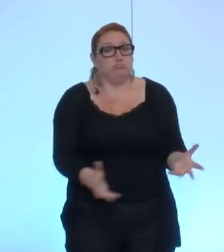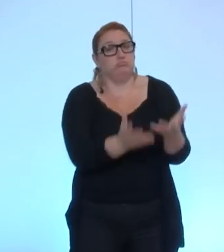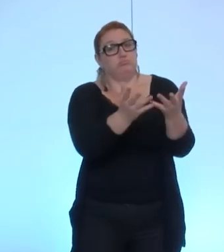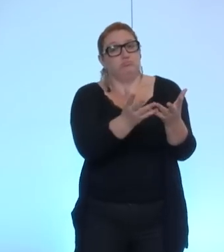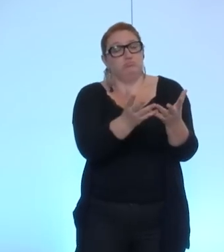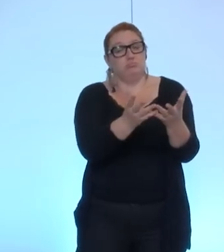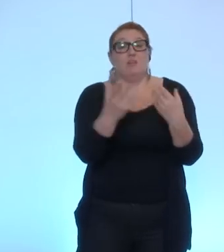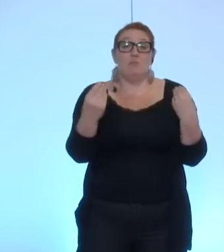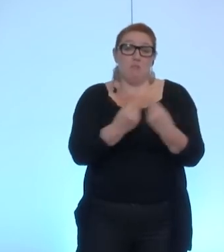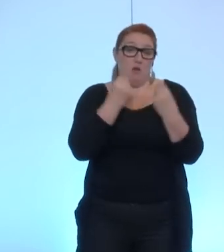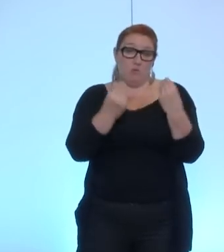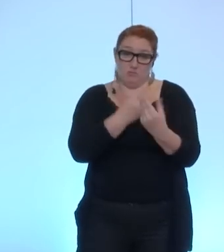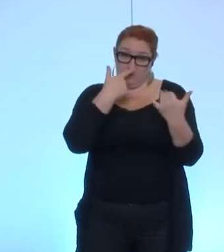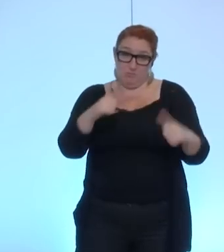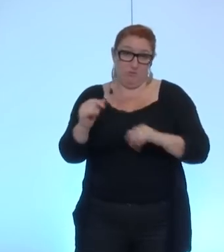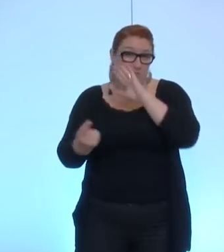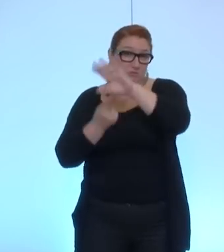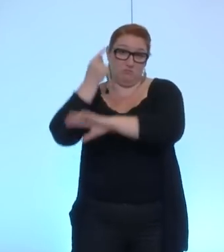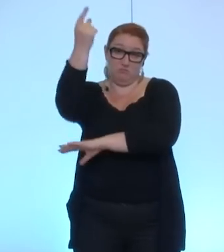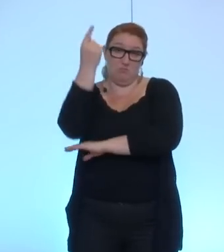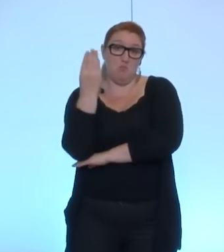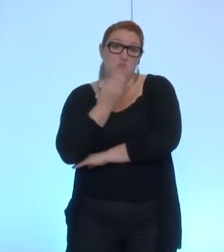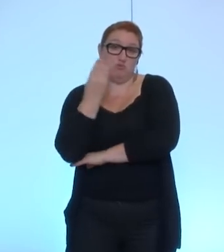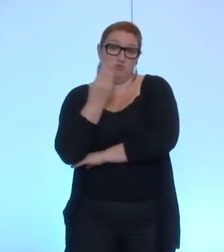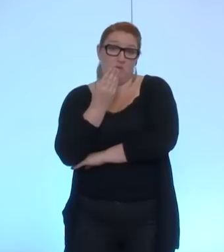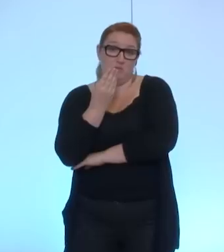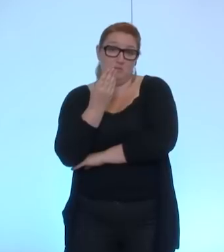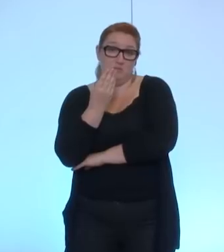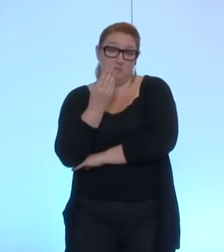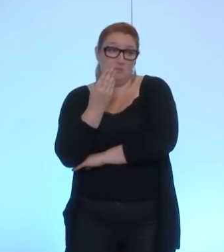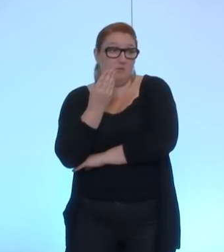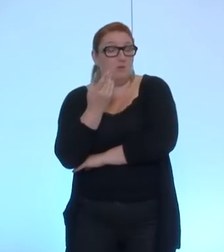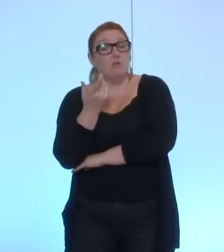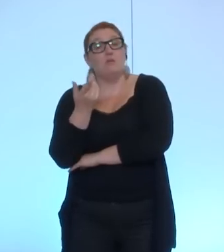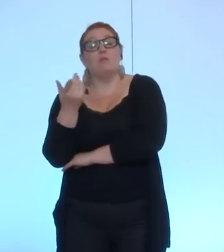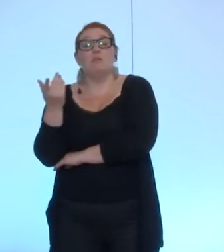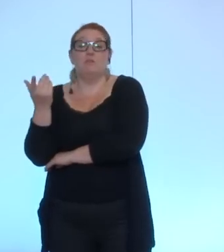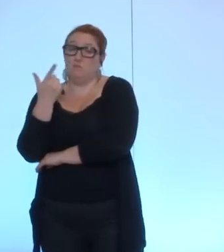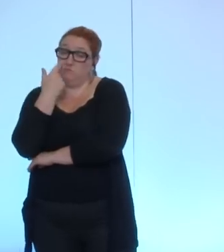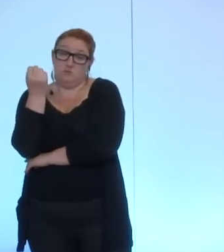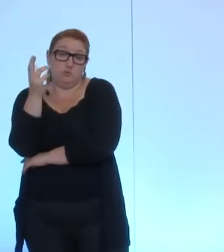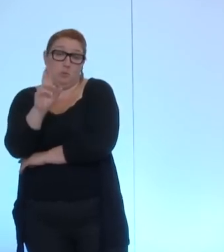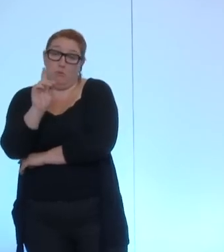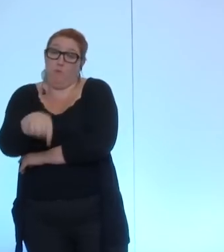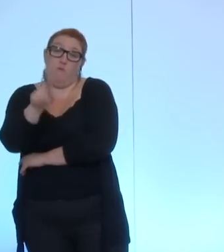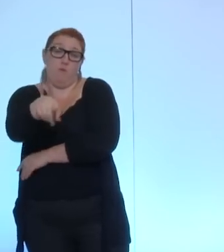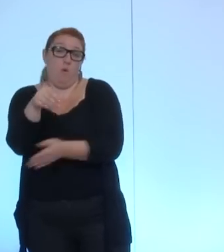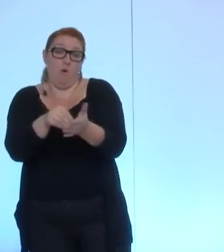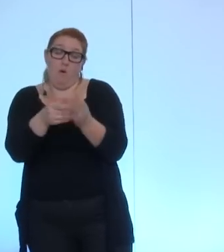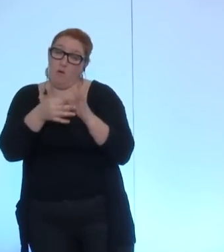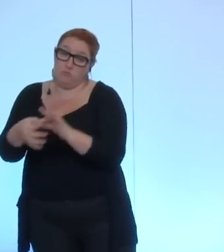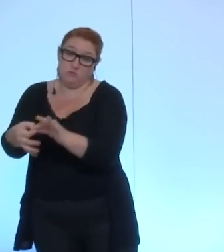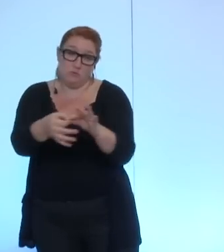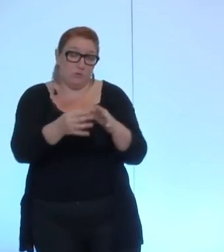je dis hélas non pas parce que nous le devrons mais parce qu'il le faudra tant l'actualité égrène régulièrement les diverses